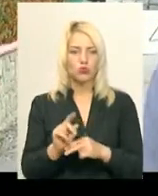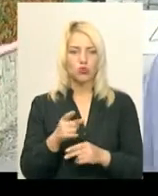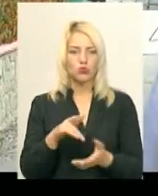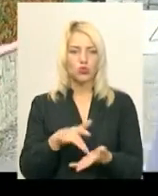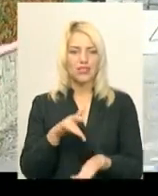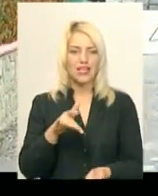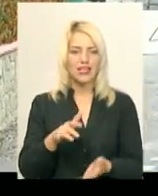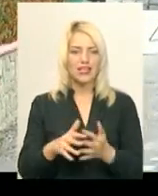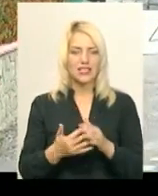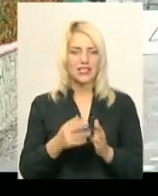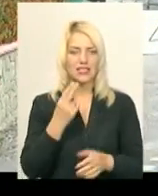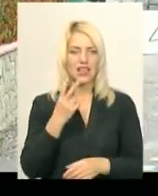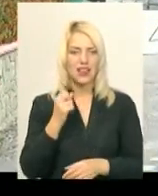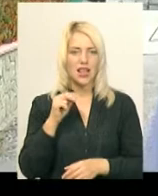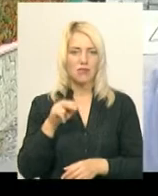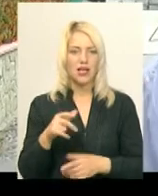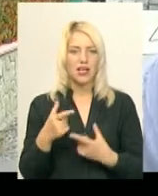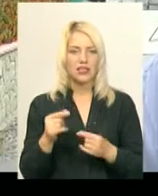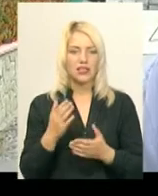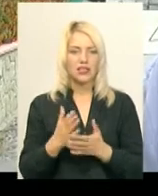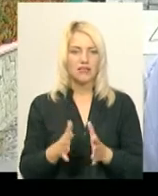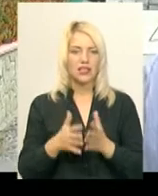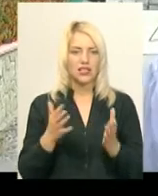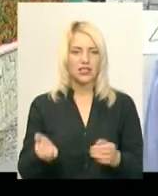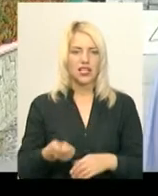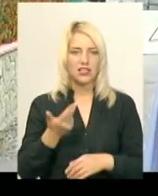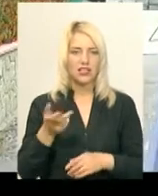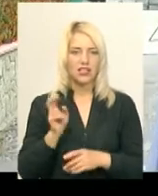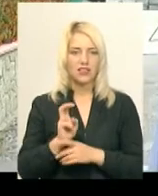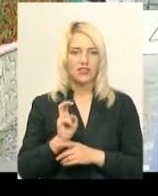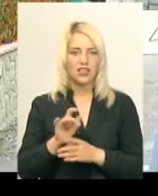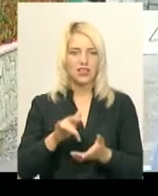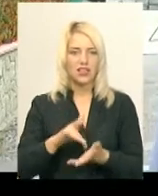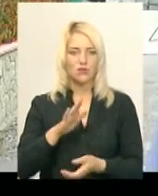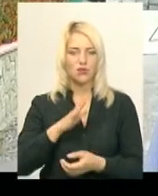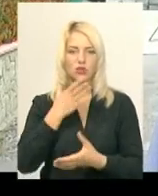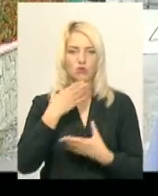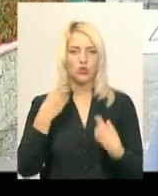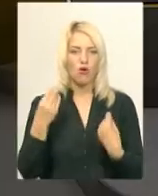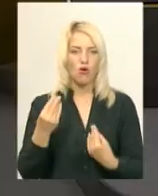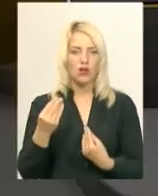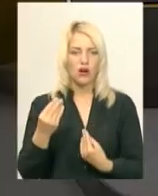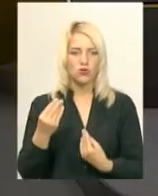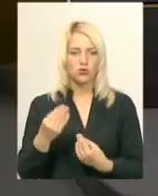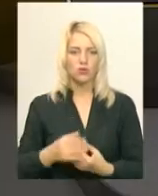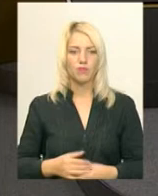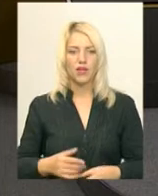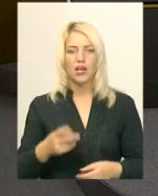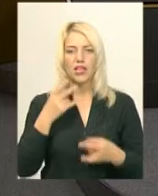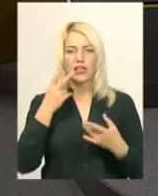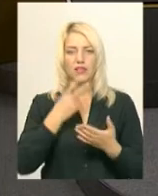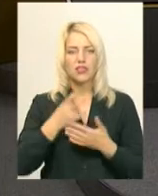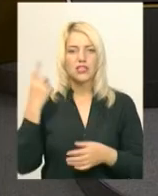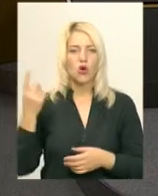селища ЦНАП, де є велика кількість відвідуючів, центр повинен бути окрасою. В ефірі